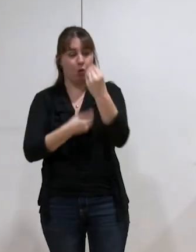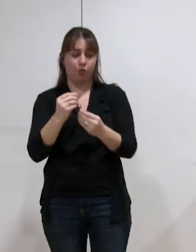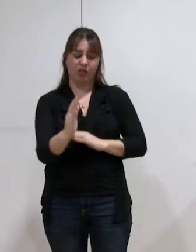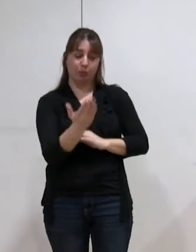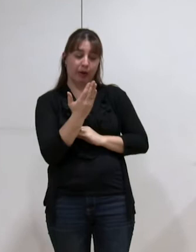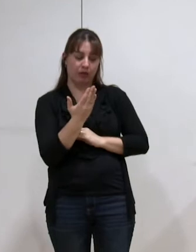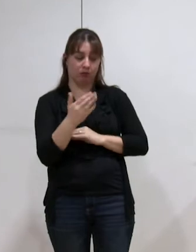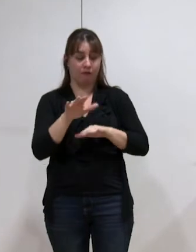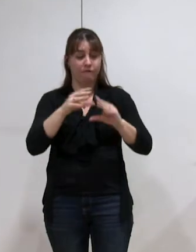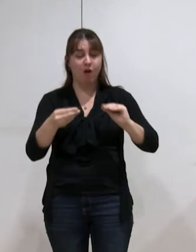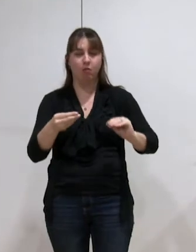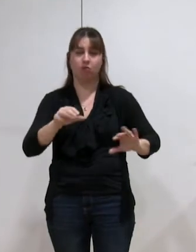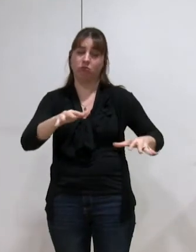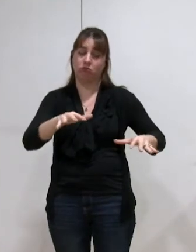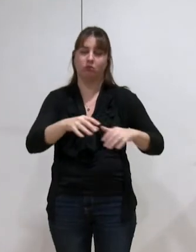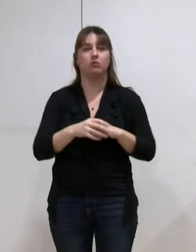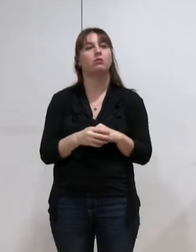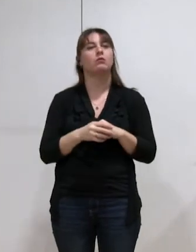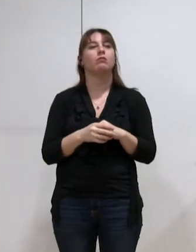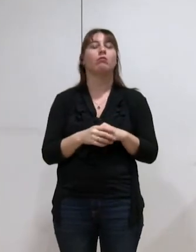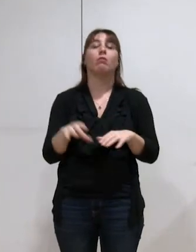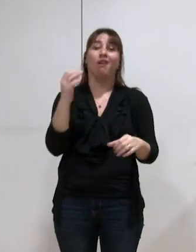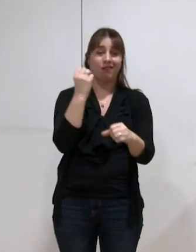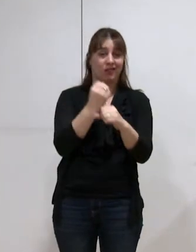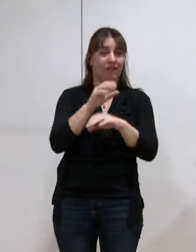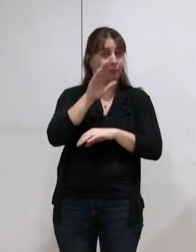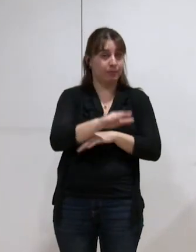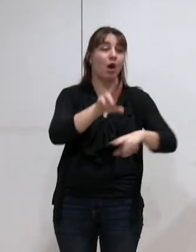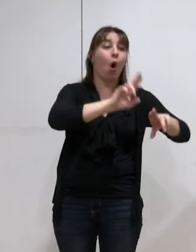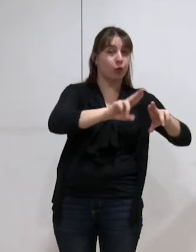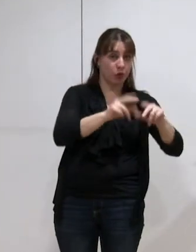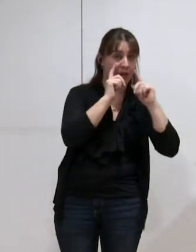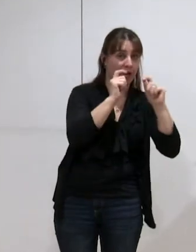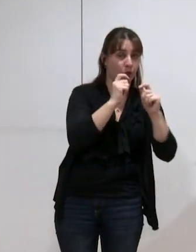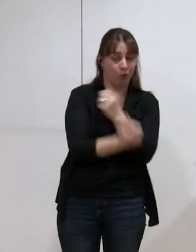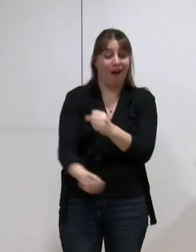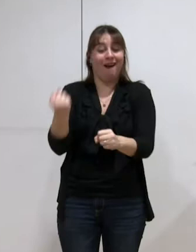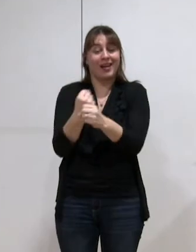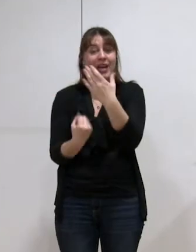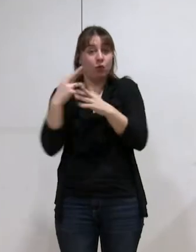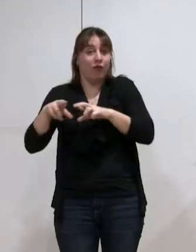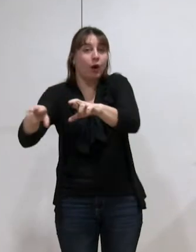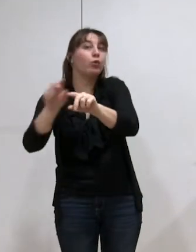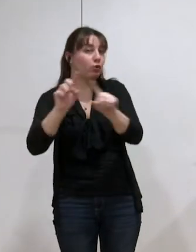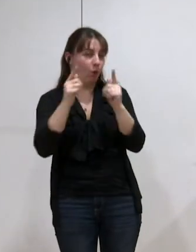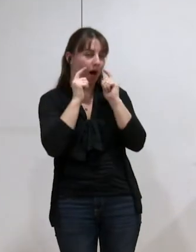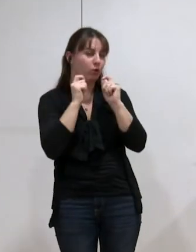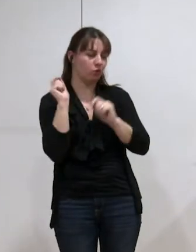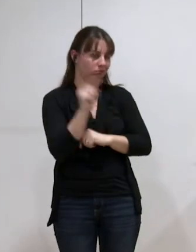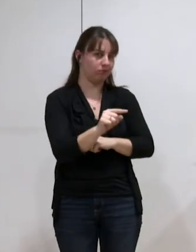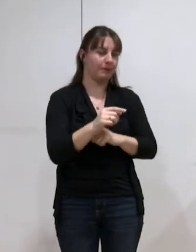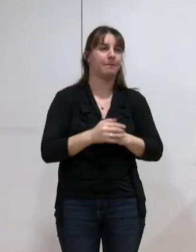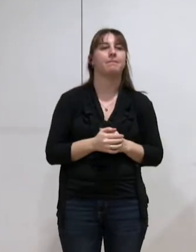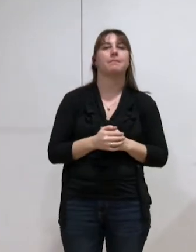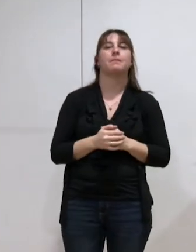présentées. Alors j'ai bien noté qu'il s'agit de travaux d'entretien et non pas de création de voiries nouvelles. Alors comment se